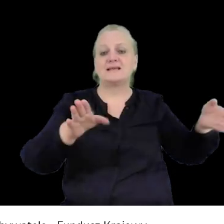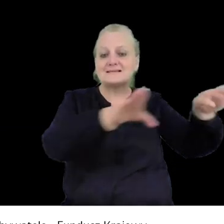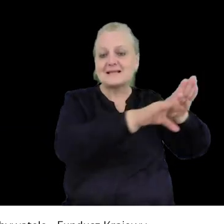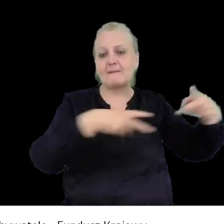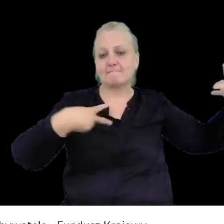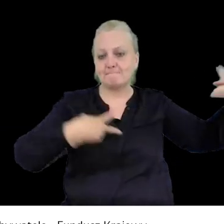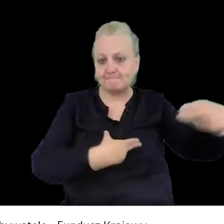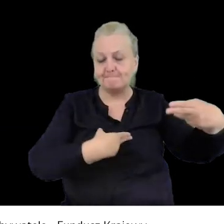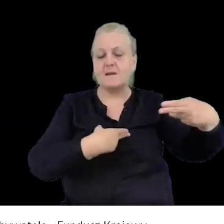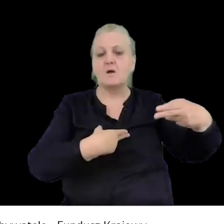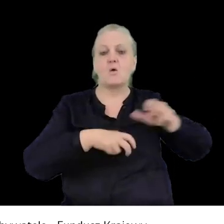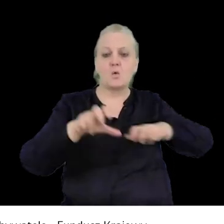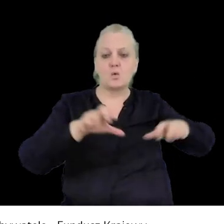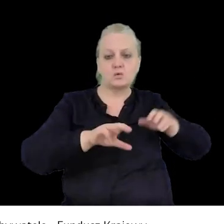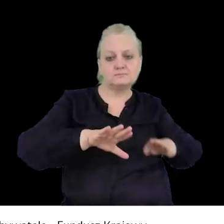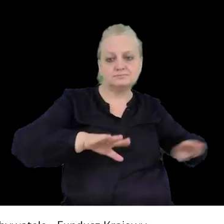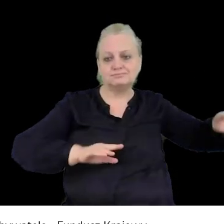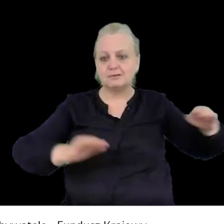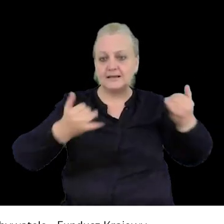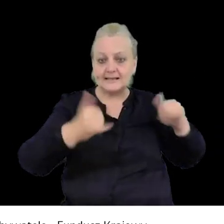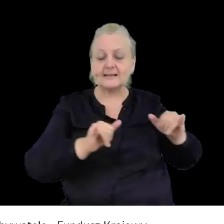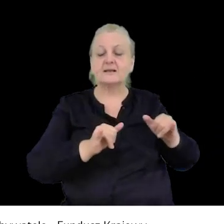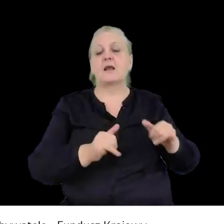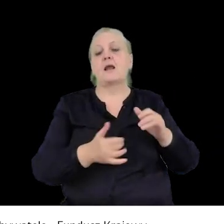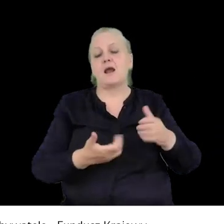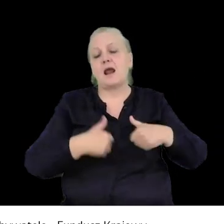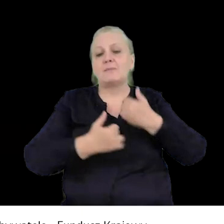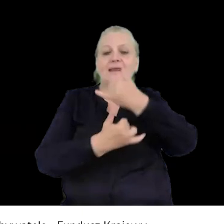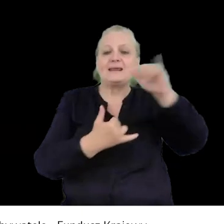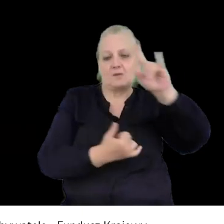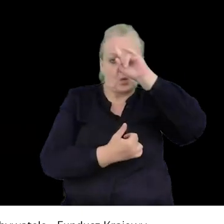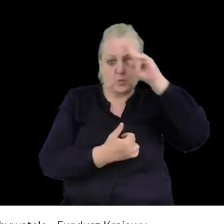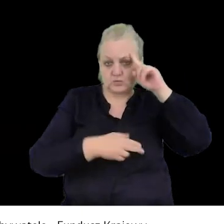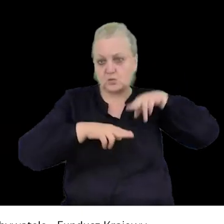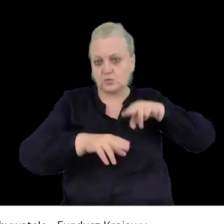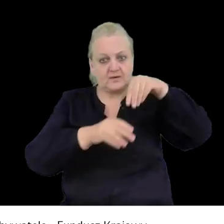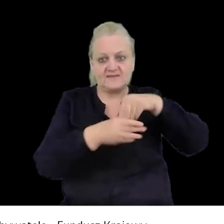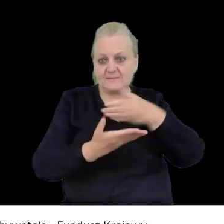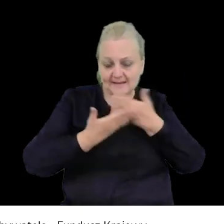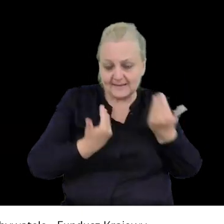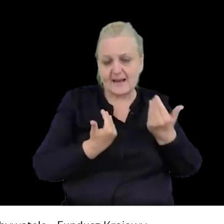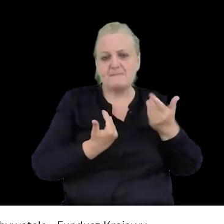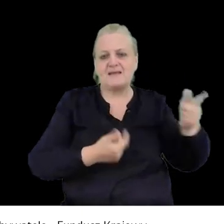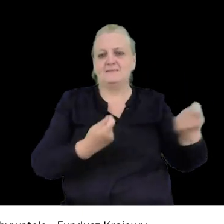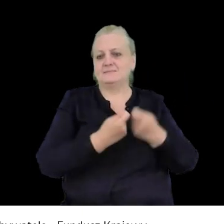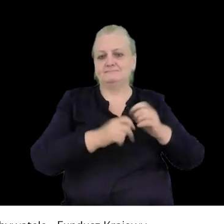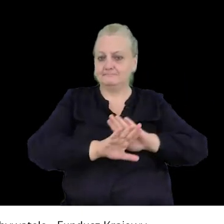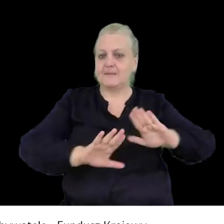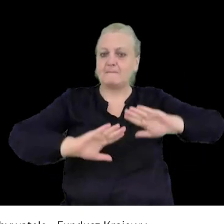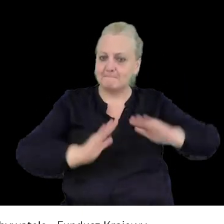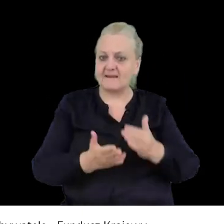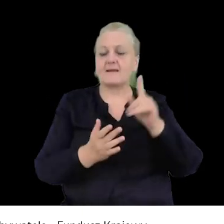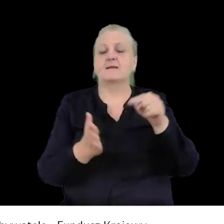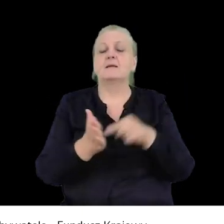cały ruch tak, żeby było to jak najmniej uciążliwe też dla innych osób, które nie brały udziału w zgromadzeniu. Tutaj dobrym przykładem może być